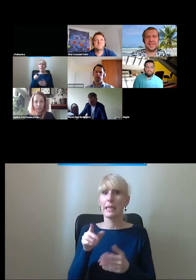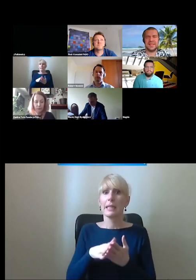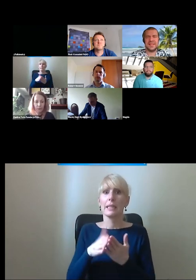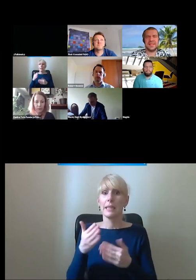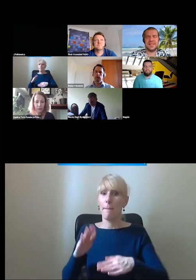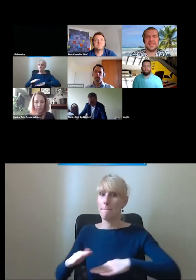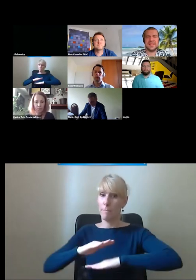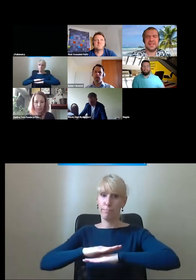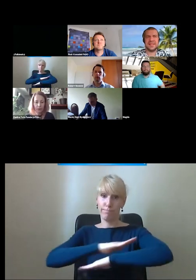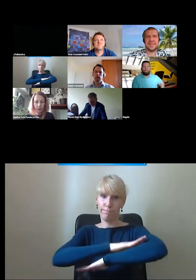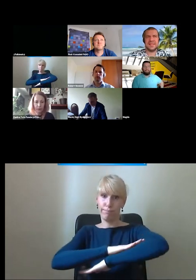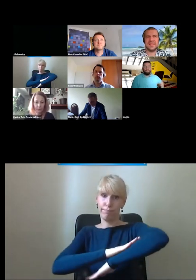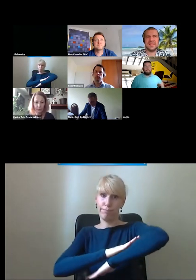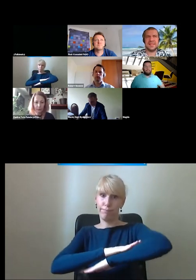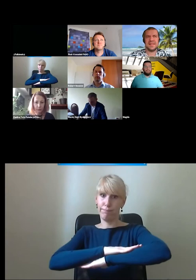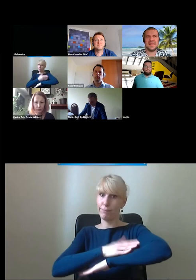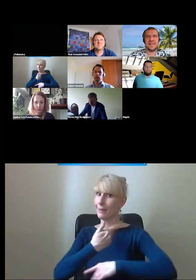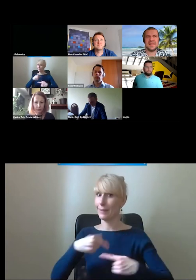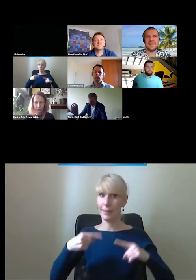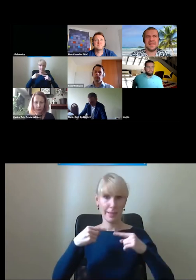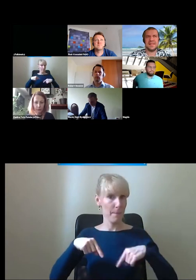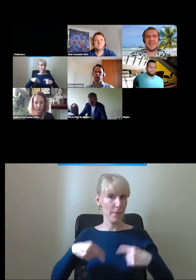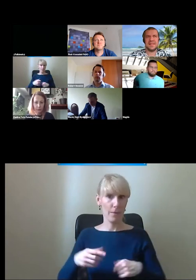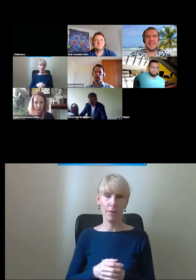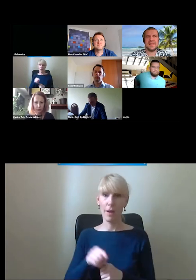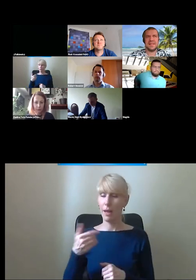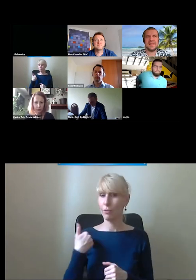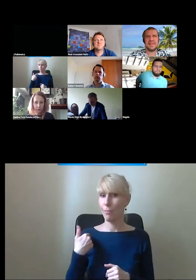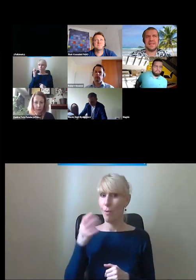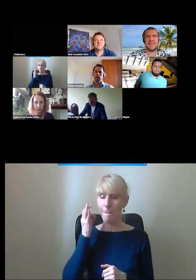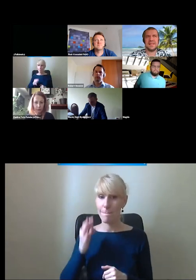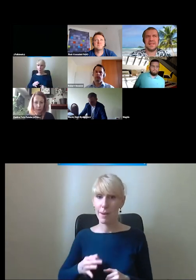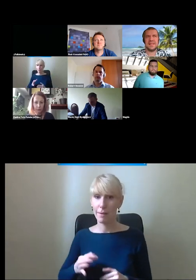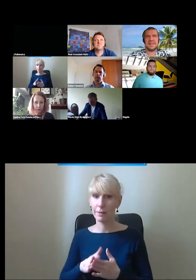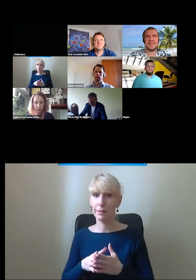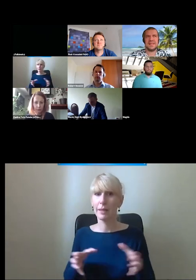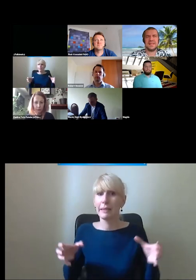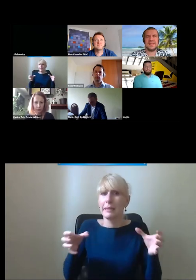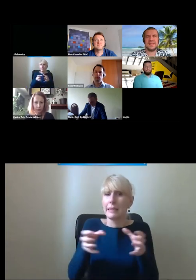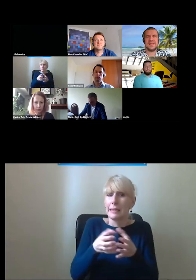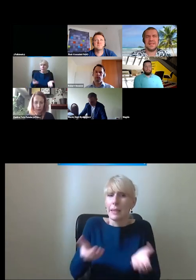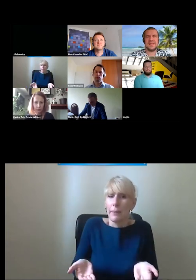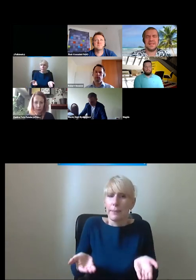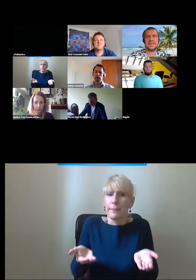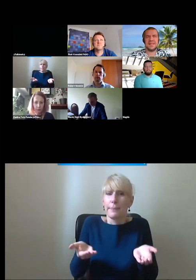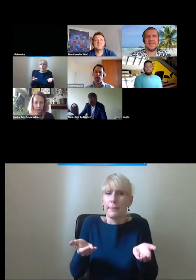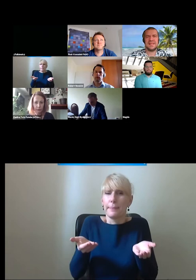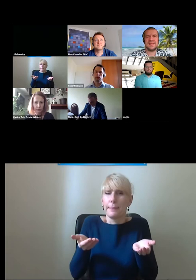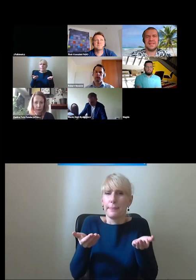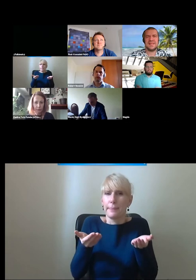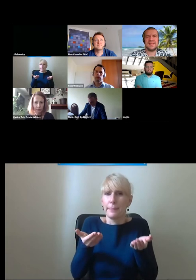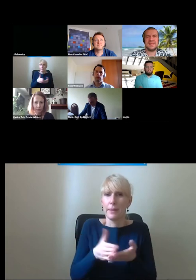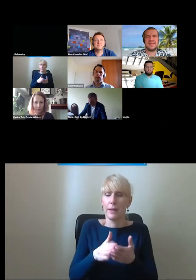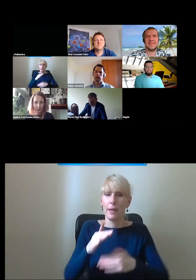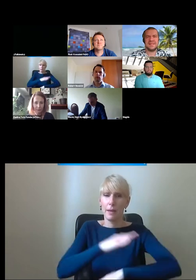pochylni, a była to pani bardzo, no, razem z wózkiem ważyła więcej niż potrafi największa platforma